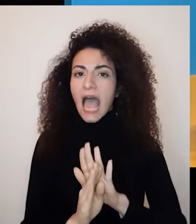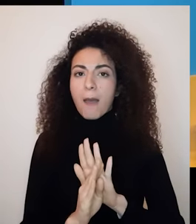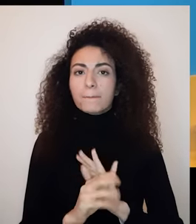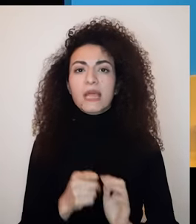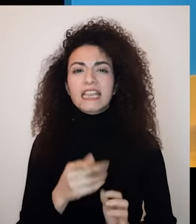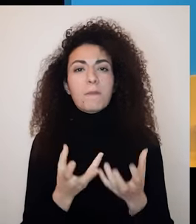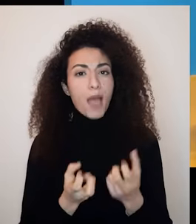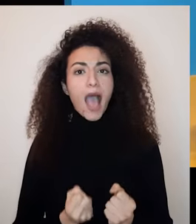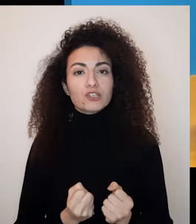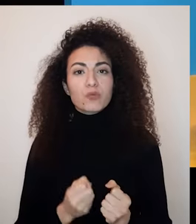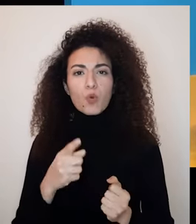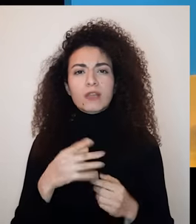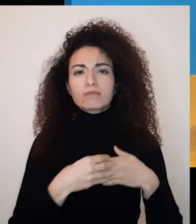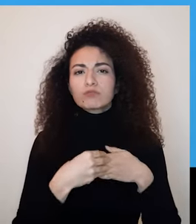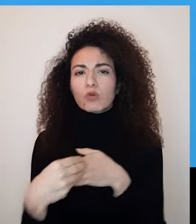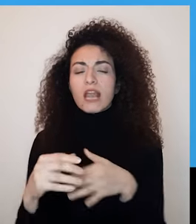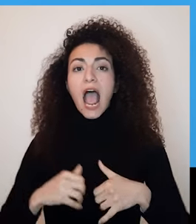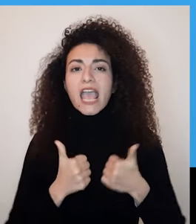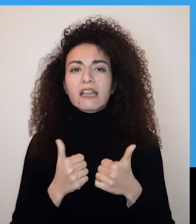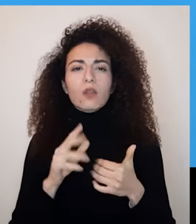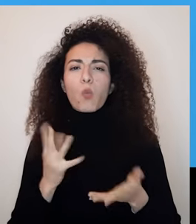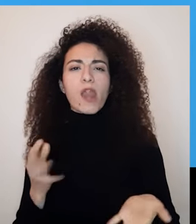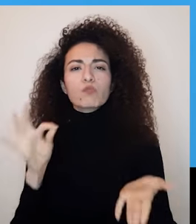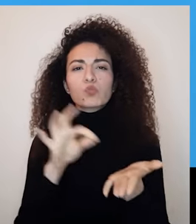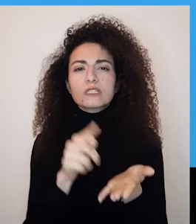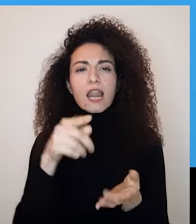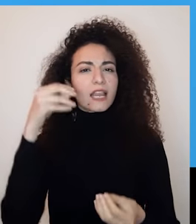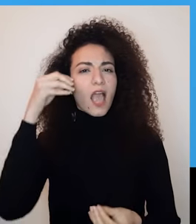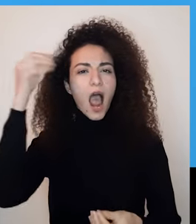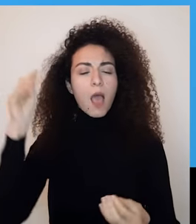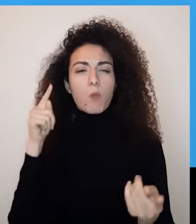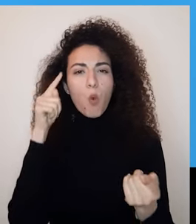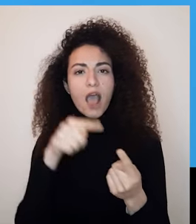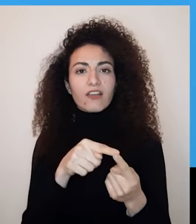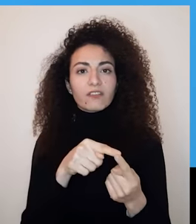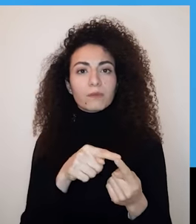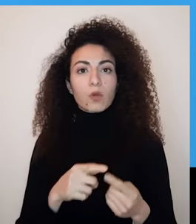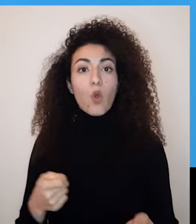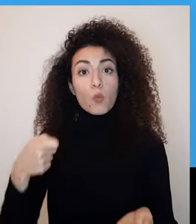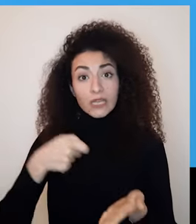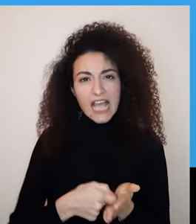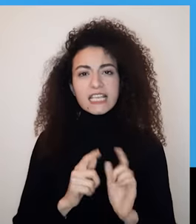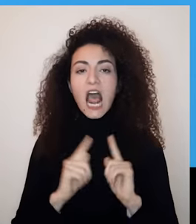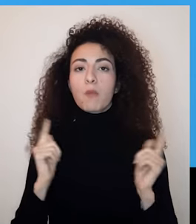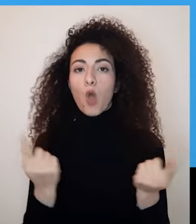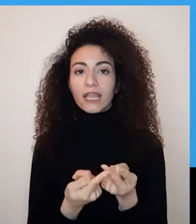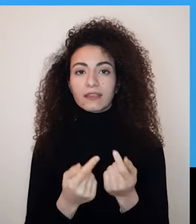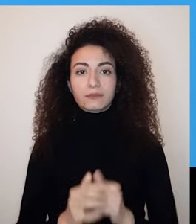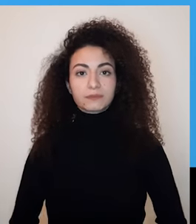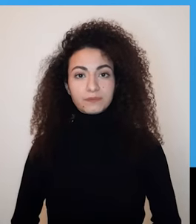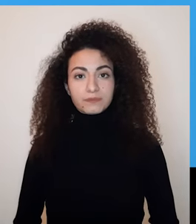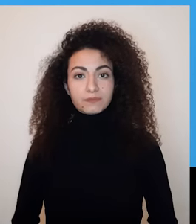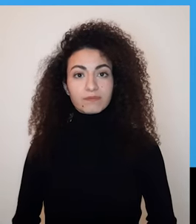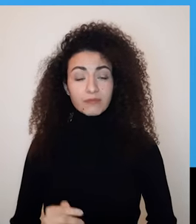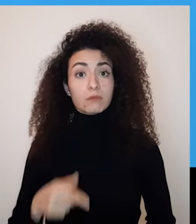بتلاقي فيها الدعم اللي بتحتاجينه وبتسمح لك أن تقود حياتك بالإتجاه البدكية وبتنطلقي منها